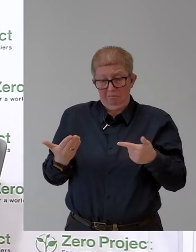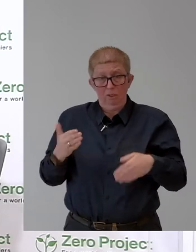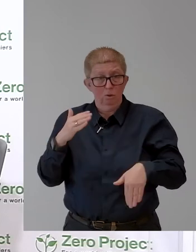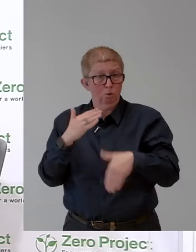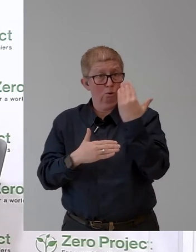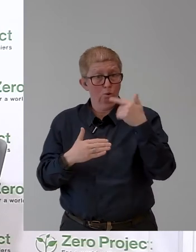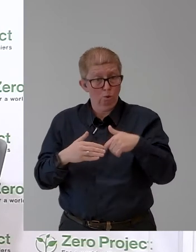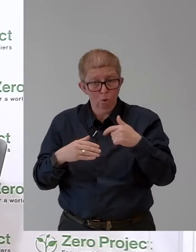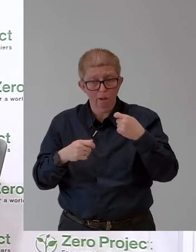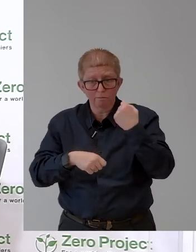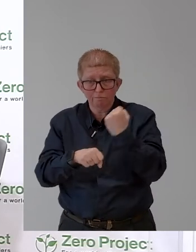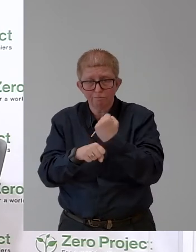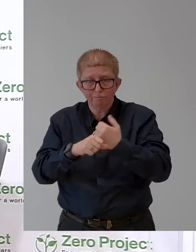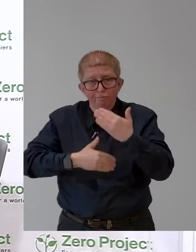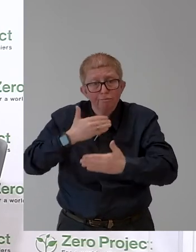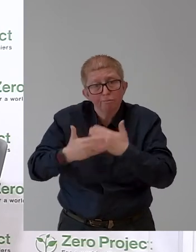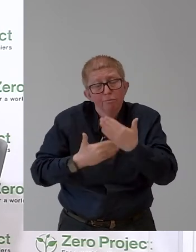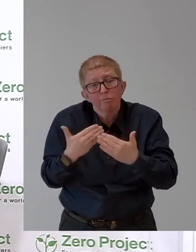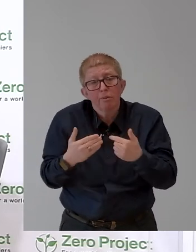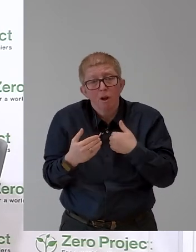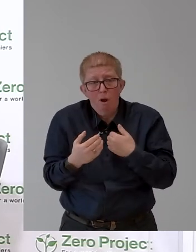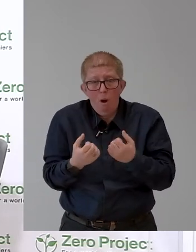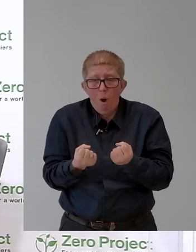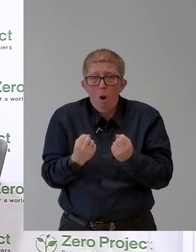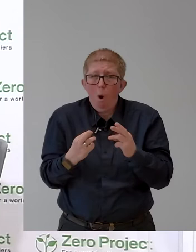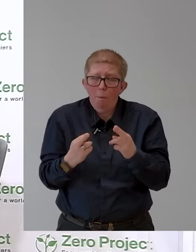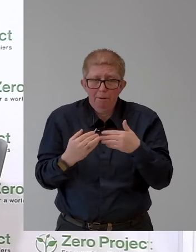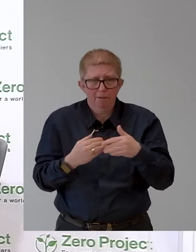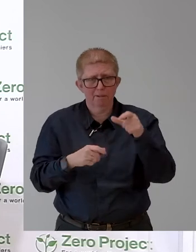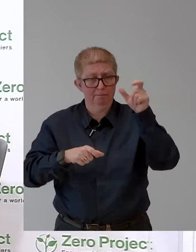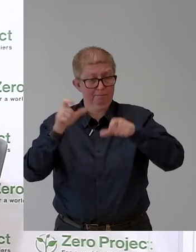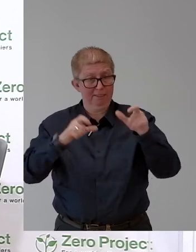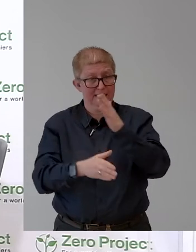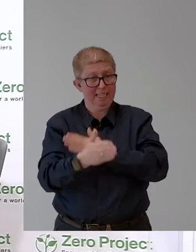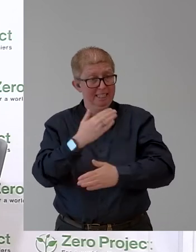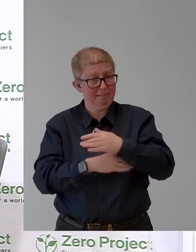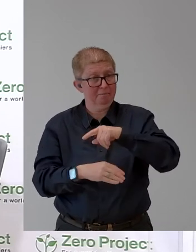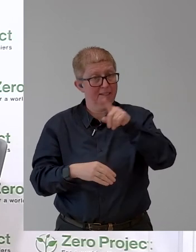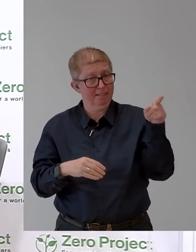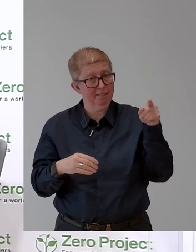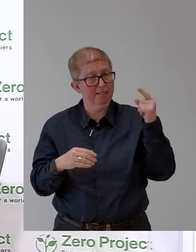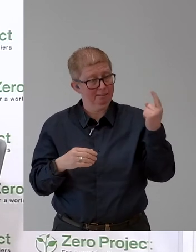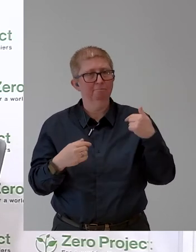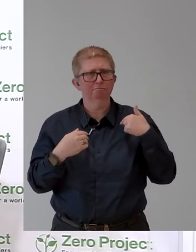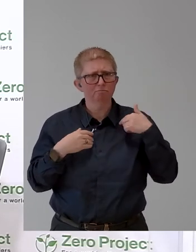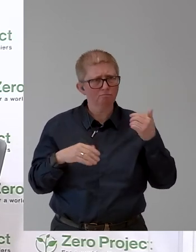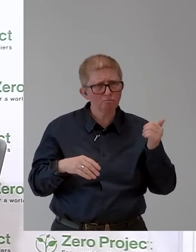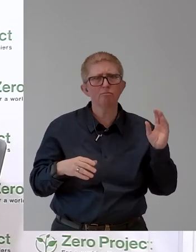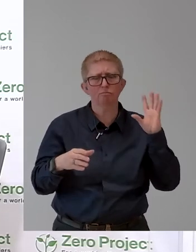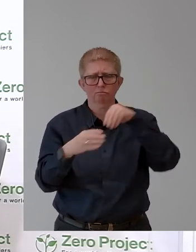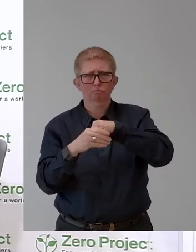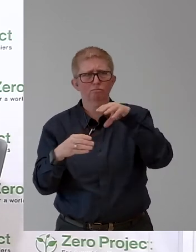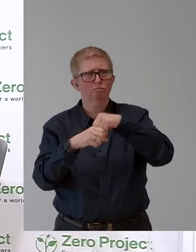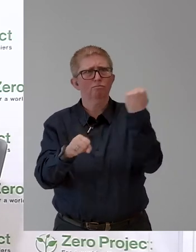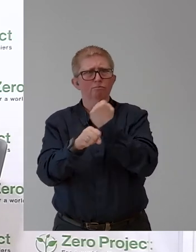mit hoffentlich verstärkter Einbindung auch der Betroffenen, der Menschen mit Behinderungen. Wo stehen wir da? Wann ist die